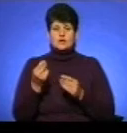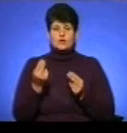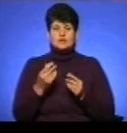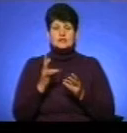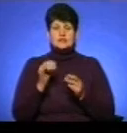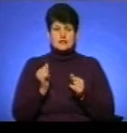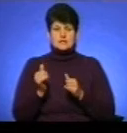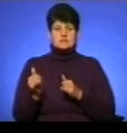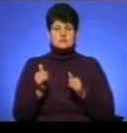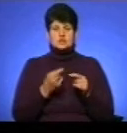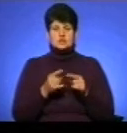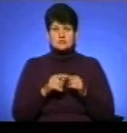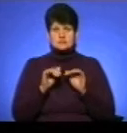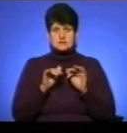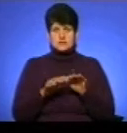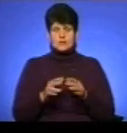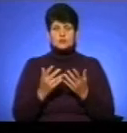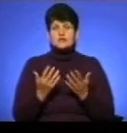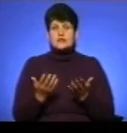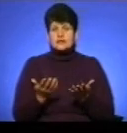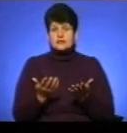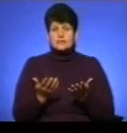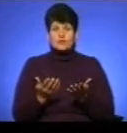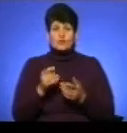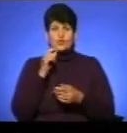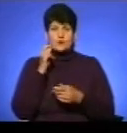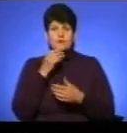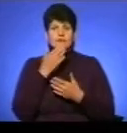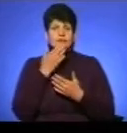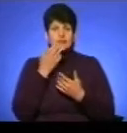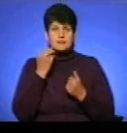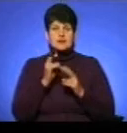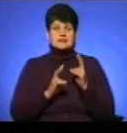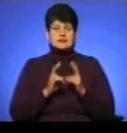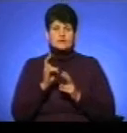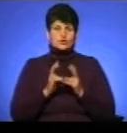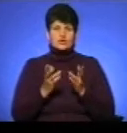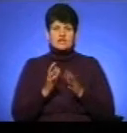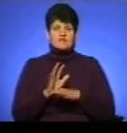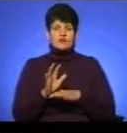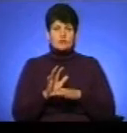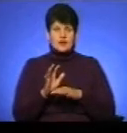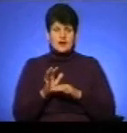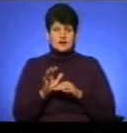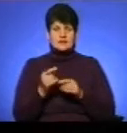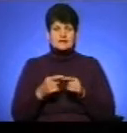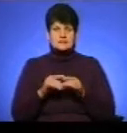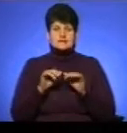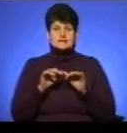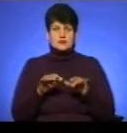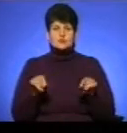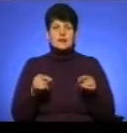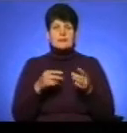забезпечення цими засобами, оскільки в Україні немає заводу, який би виробляв ці засоби для